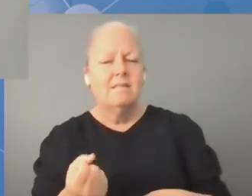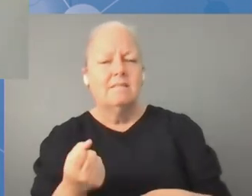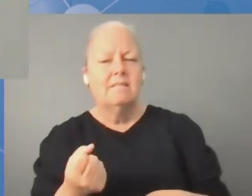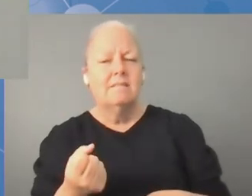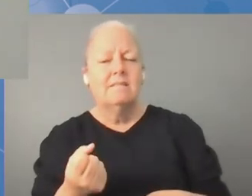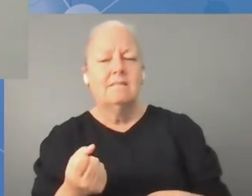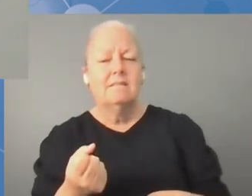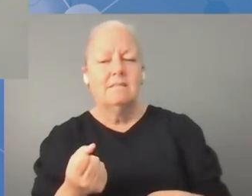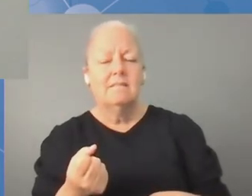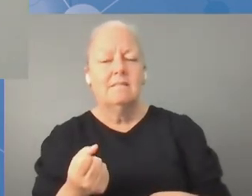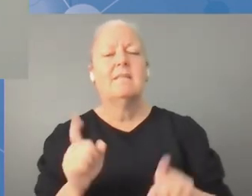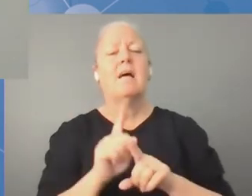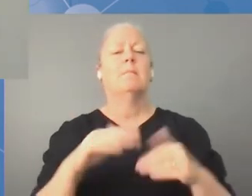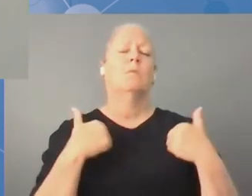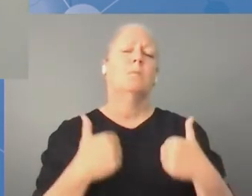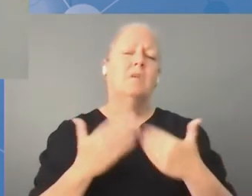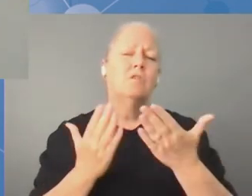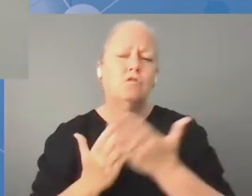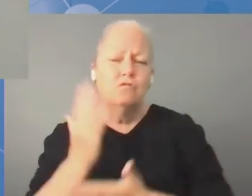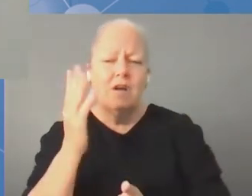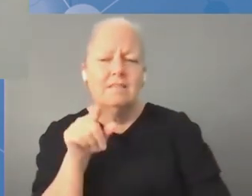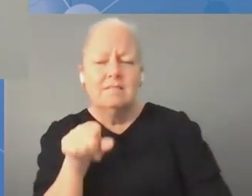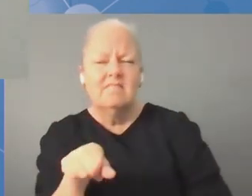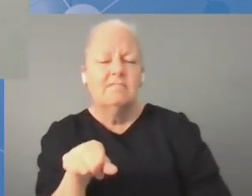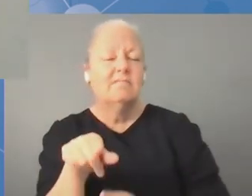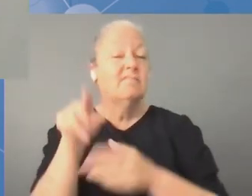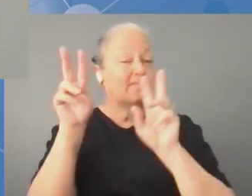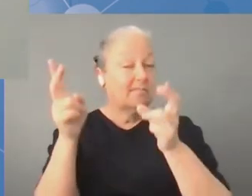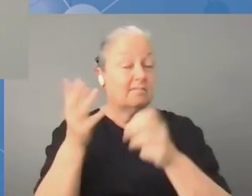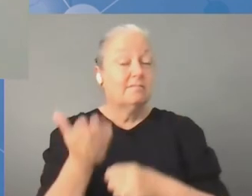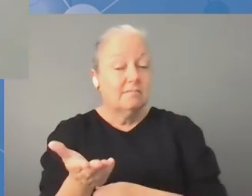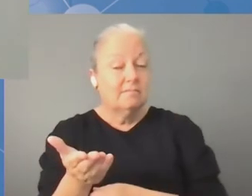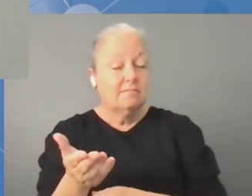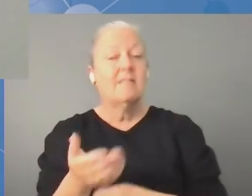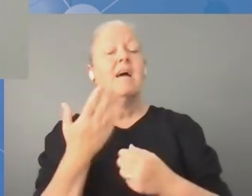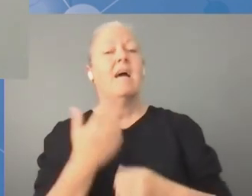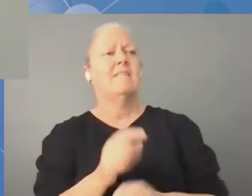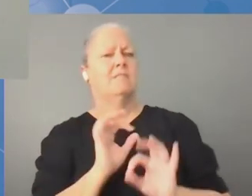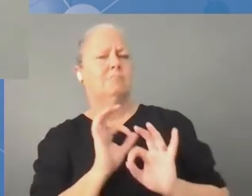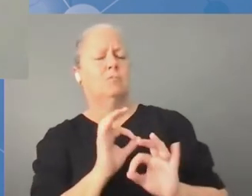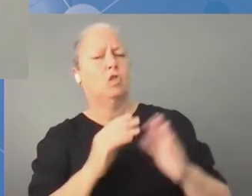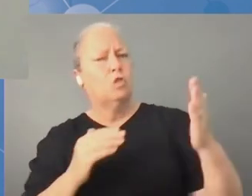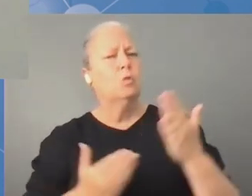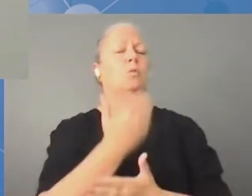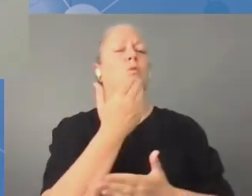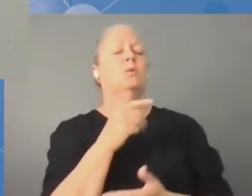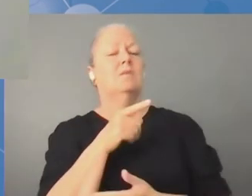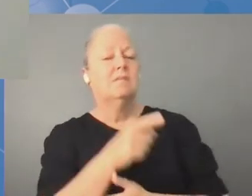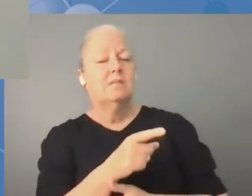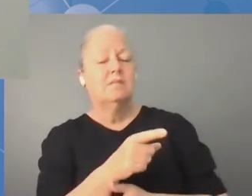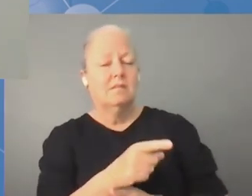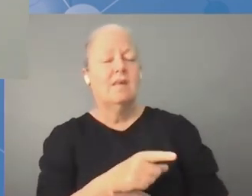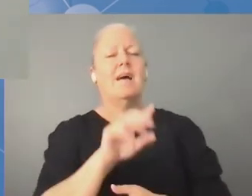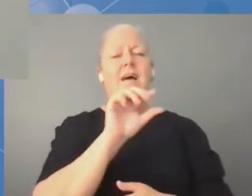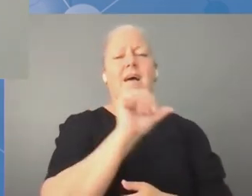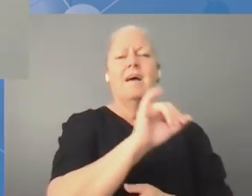tematyka. Pojawiały się takie często powracające tematy dotyczące praw człowieka, ale pojawiały się także zupełnie